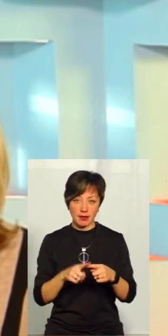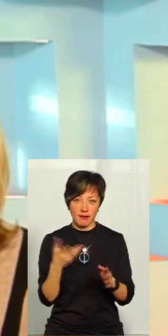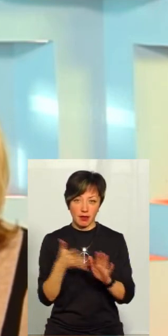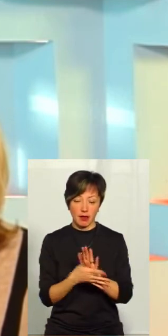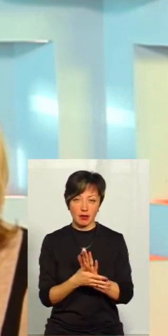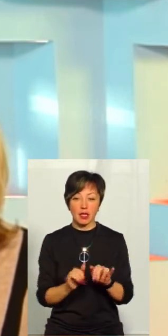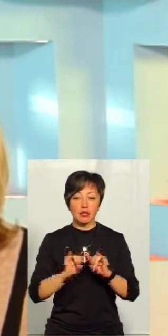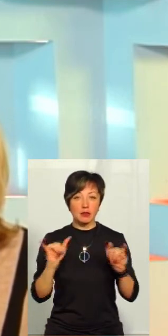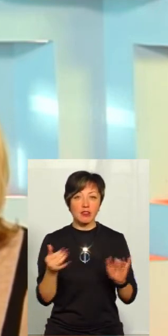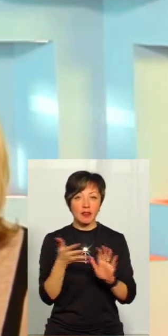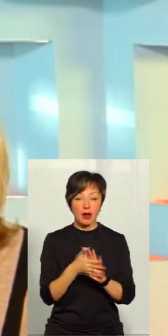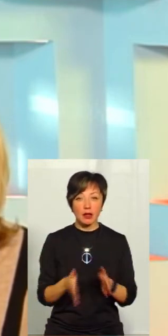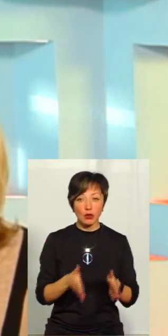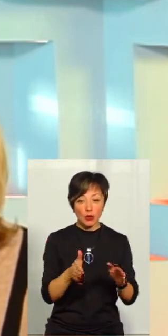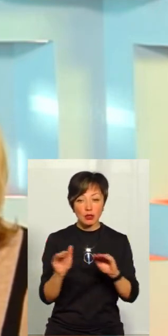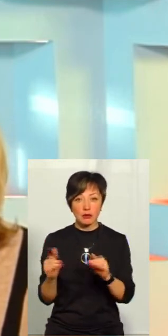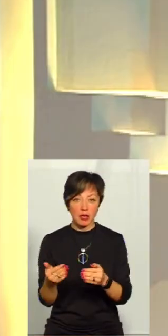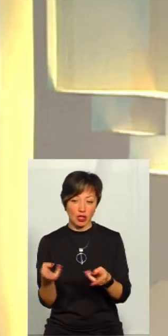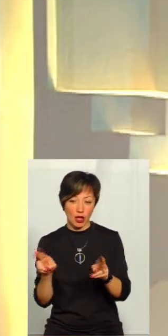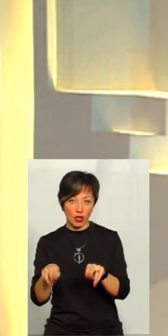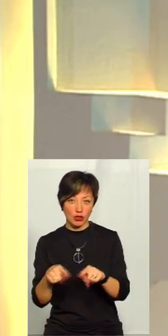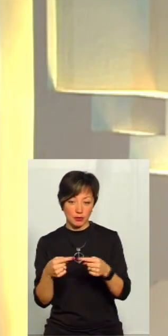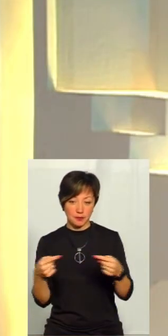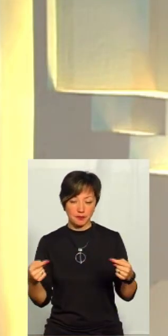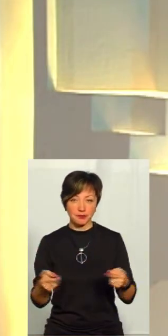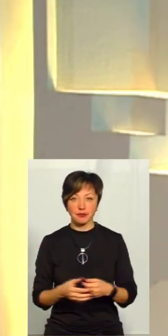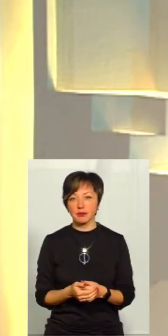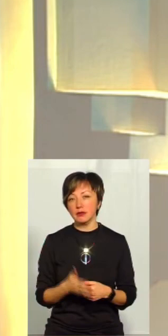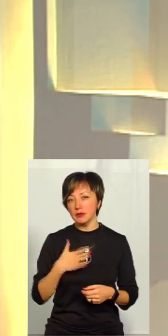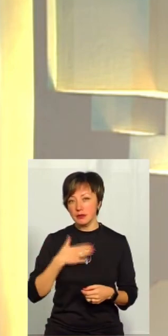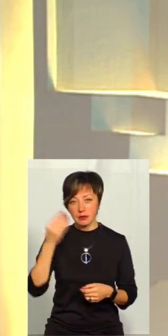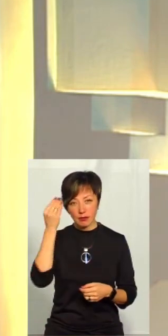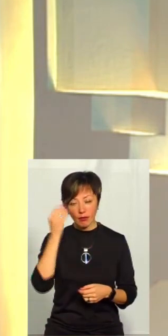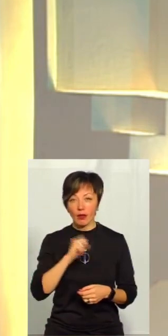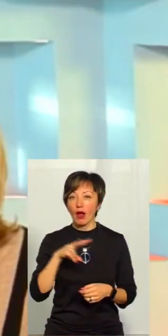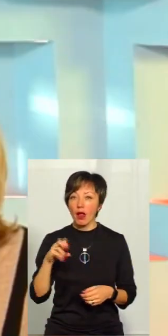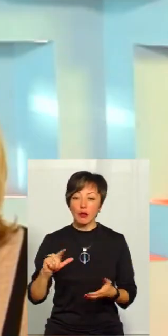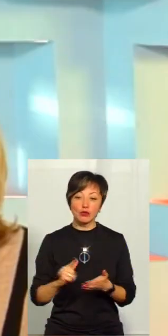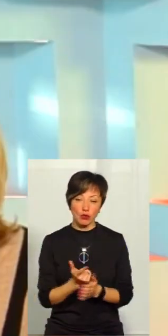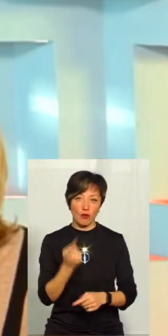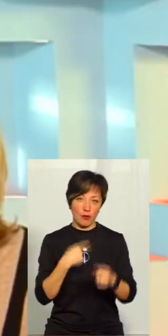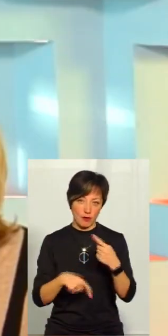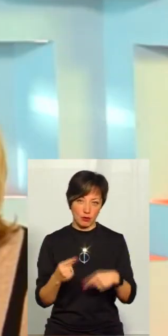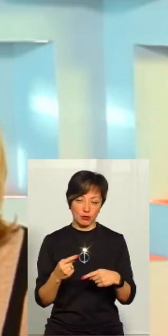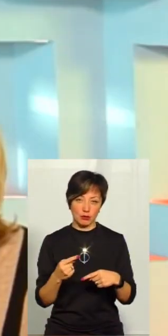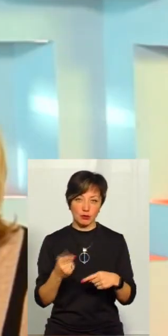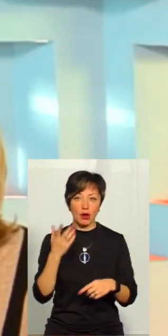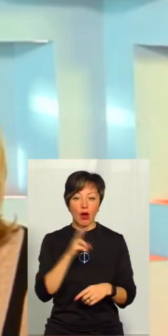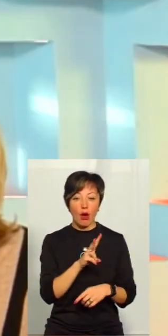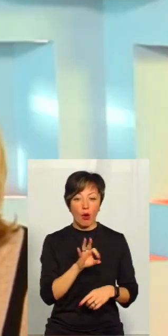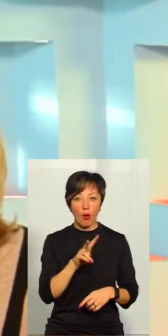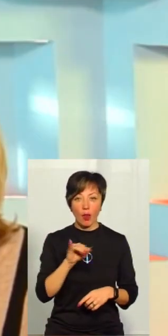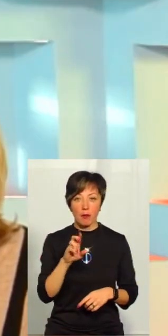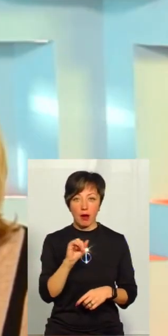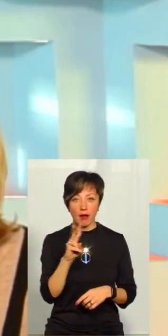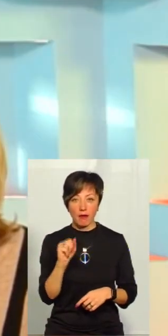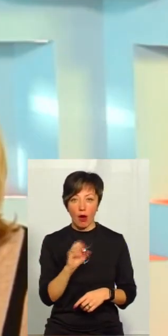видатків. Збільшиться витрати на дороги, але зменшиться на все решта. Тому, як на мене, але знову ж, повертаючись, Колебаївка,